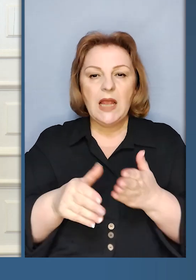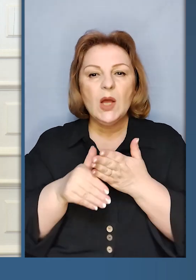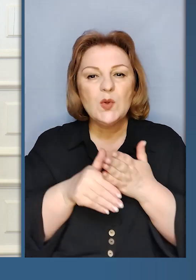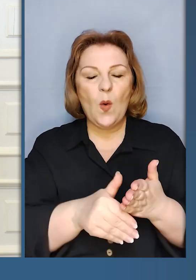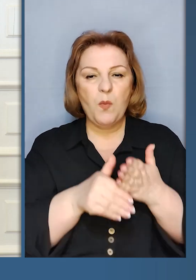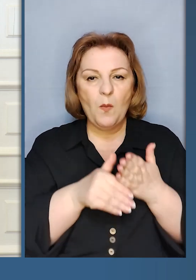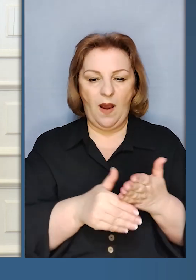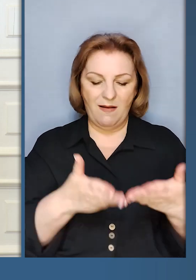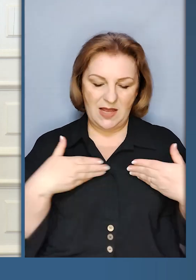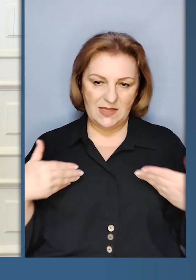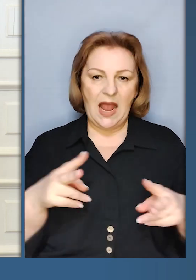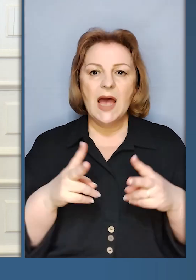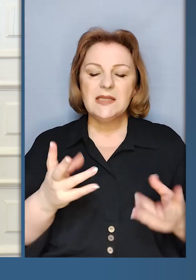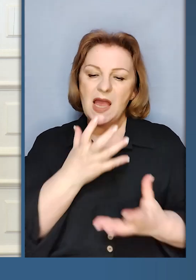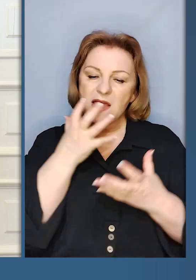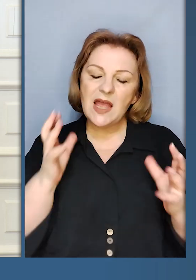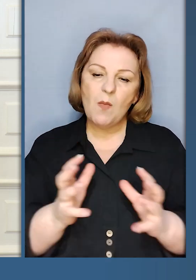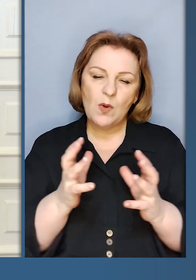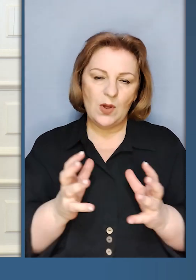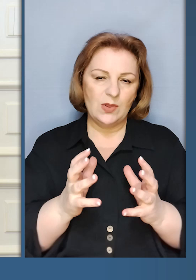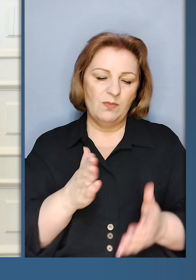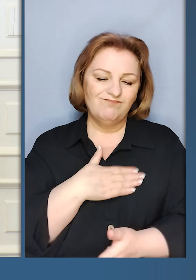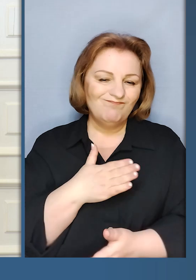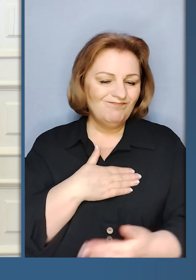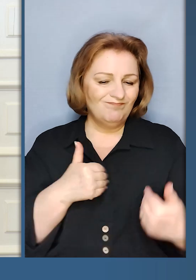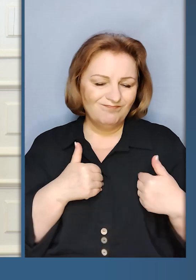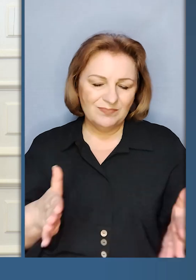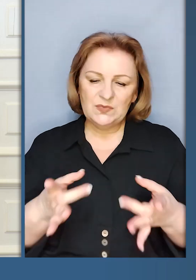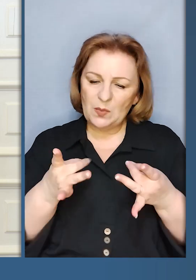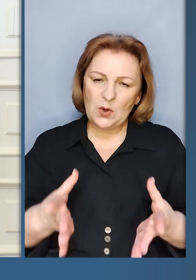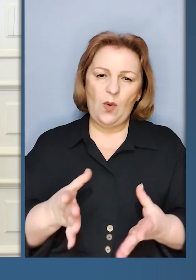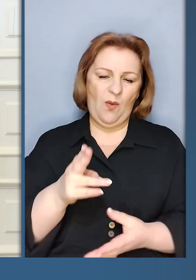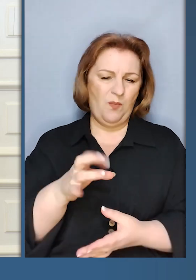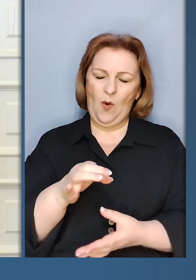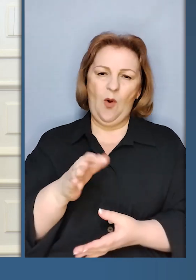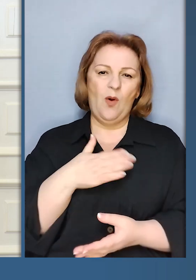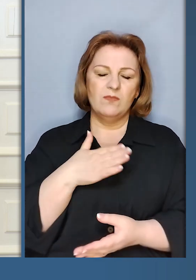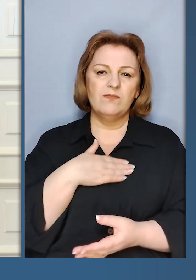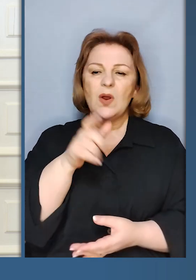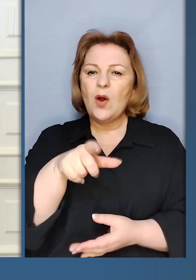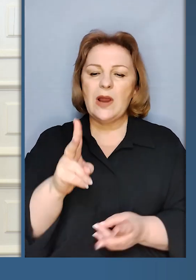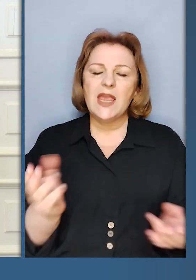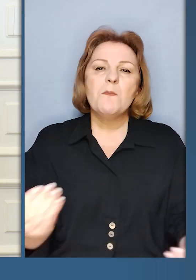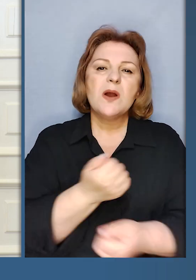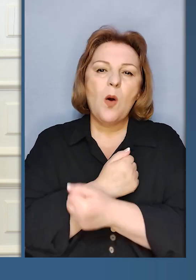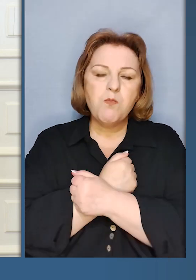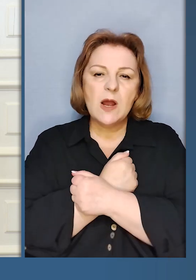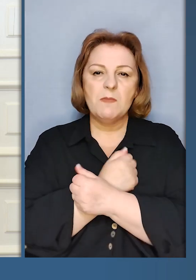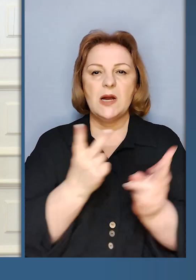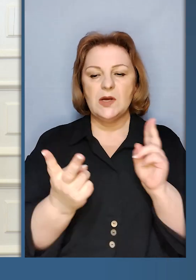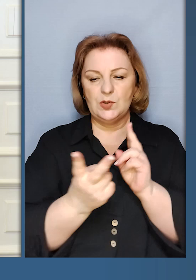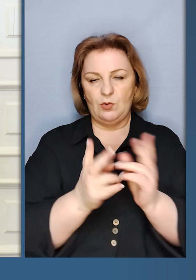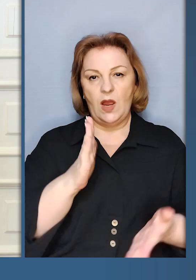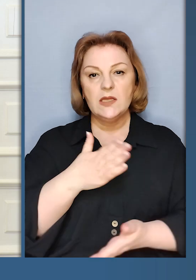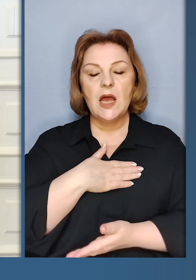допомагали нам, з яким теплом, просто по-звичайному, просто по-людськи, з якими обіймами